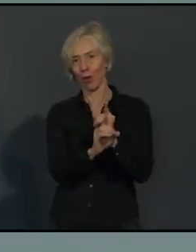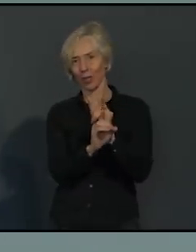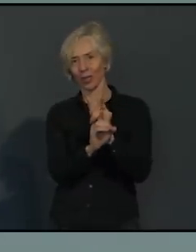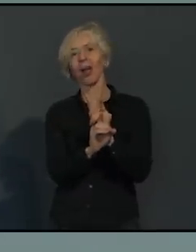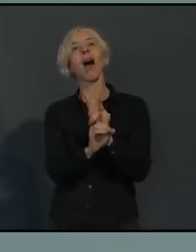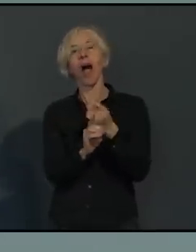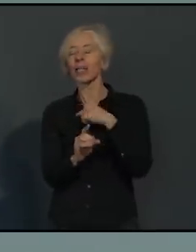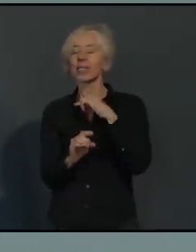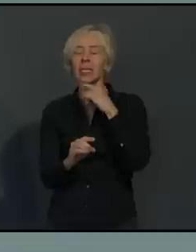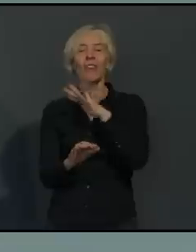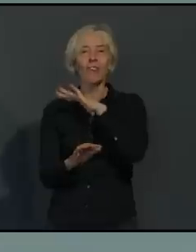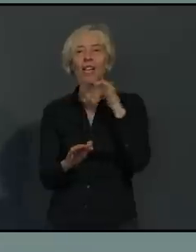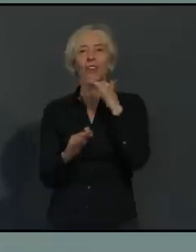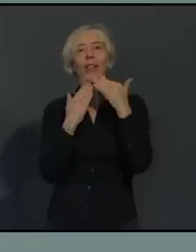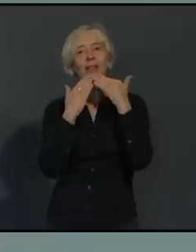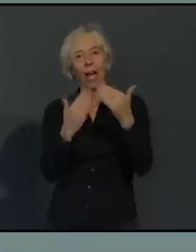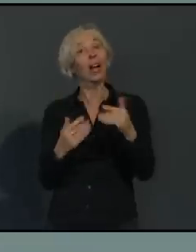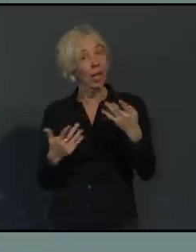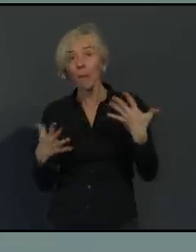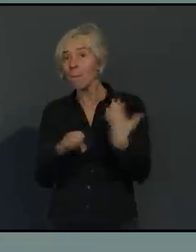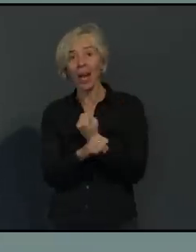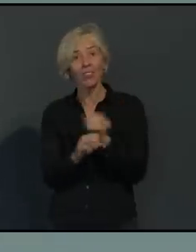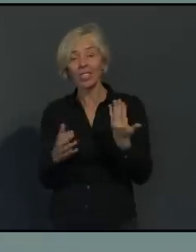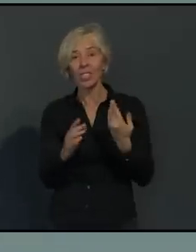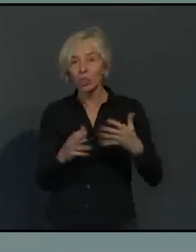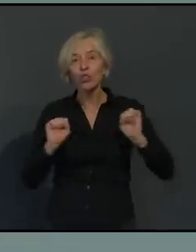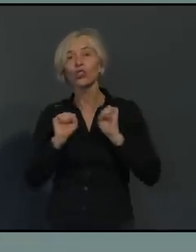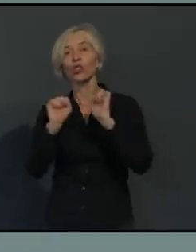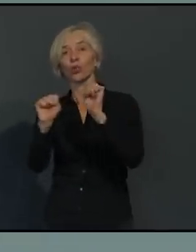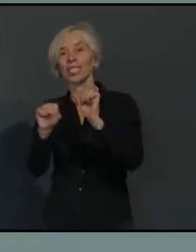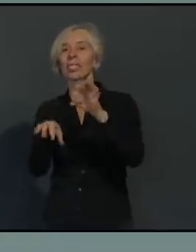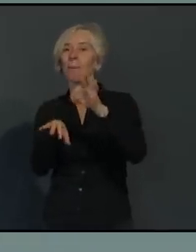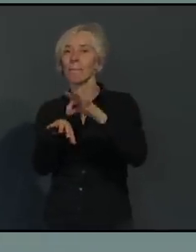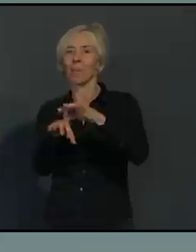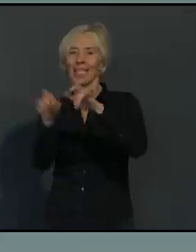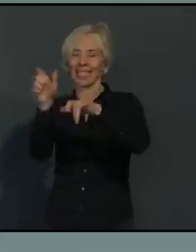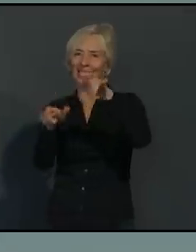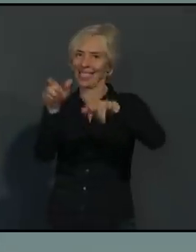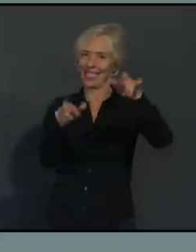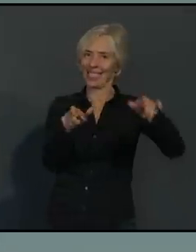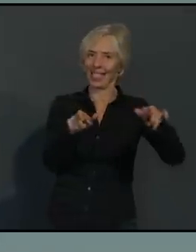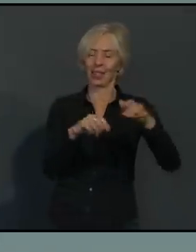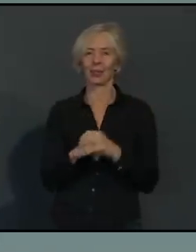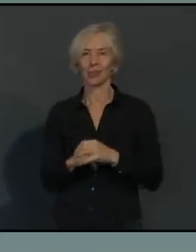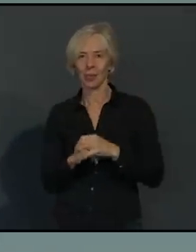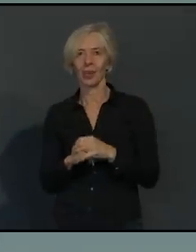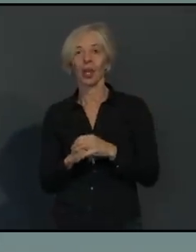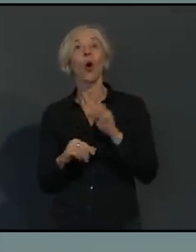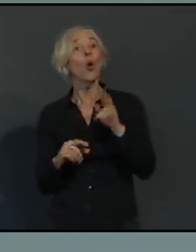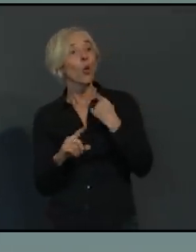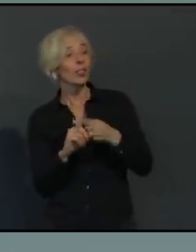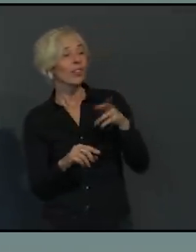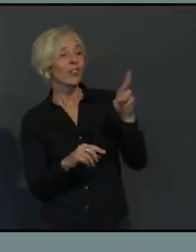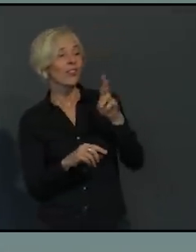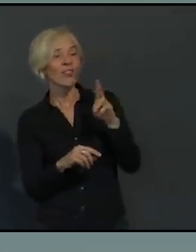Hilfe brauchen und die medizinische Hilfe leisten, sich verhalten. Und ich möchte ausdrücklich an all diejenigen appellieren,